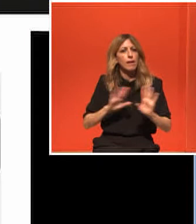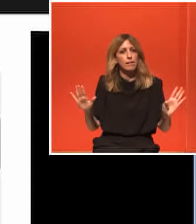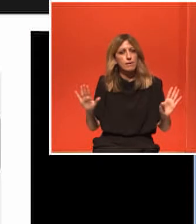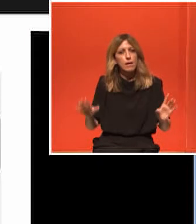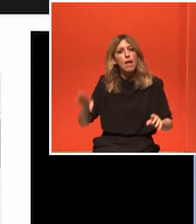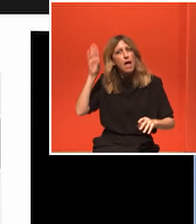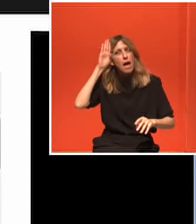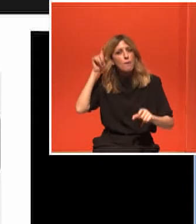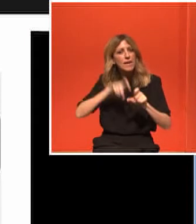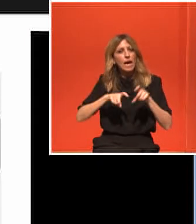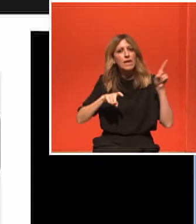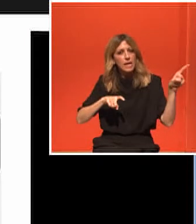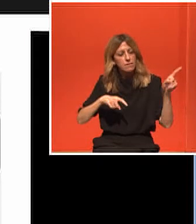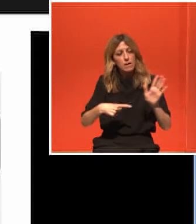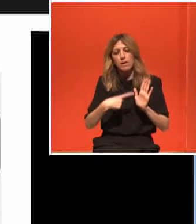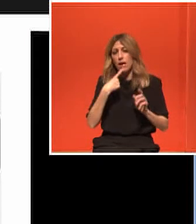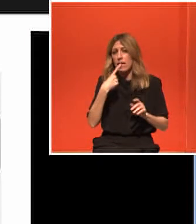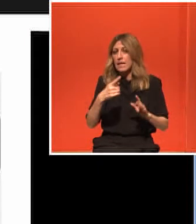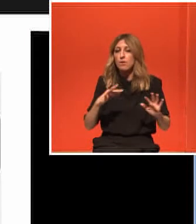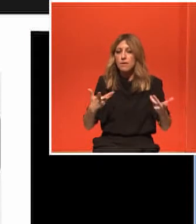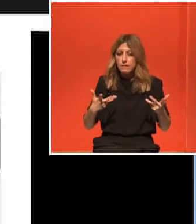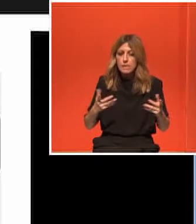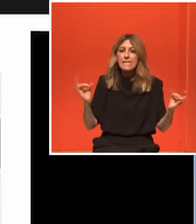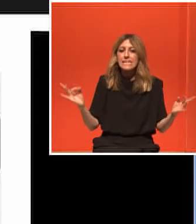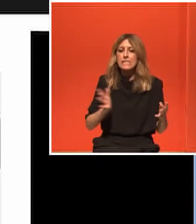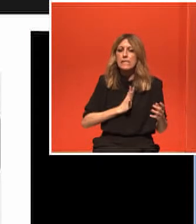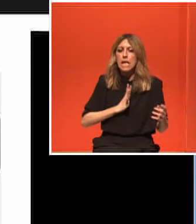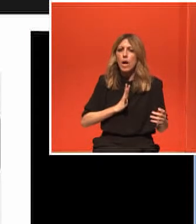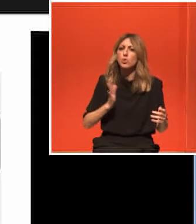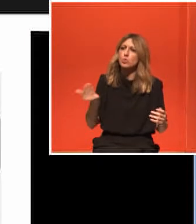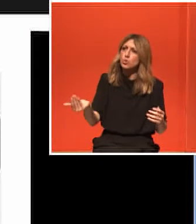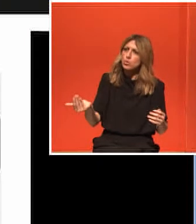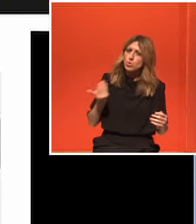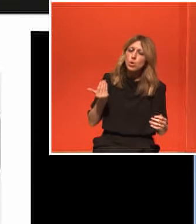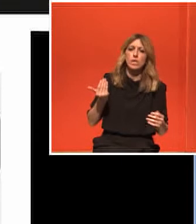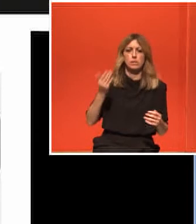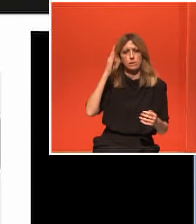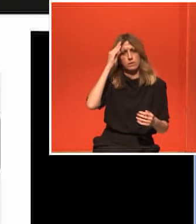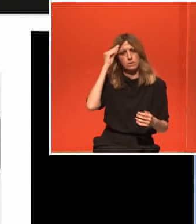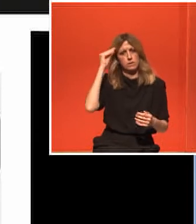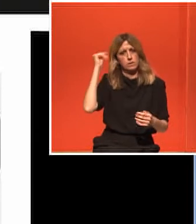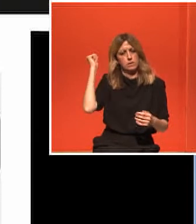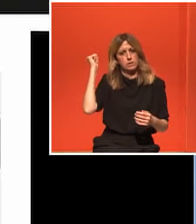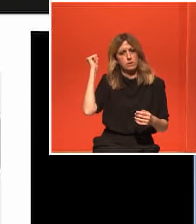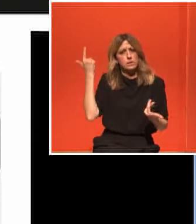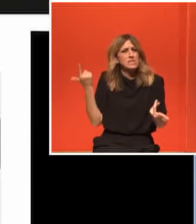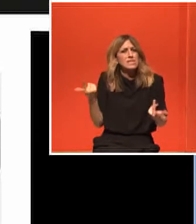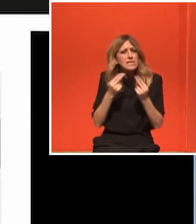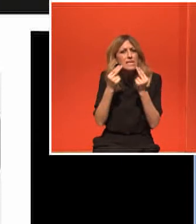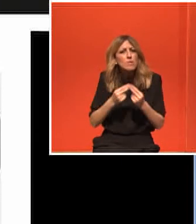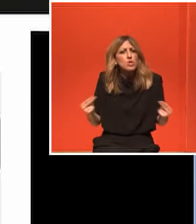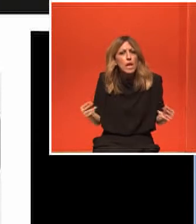τι πρέπει να κάνει σε έναν άνθρωπο με πρώιμη ήπια άνοια είναι η άσκηση. Δεν υπάρχει τίποτα άλλο, κανένα φάρματο.